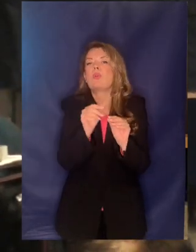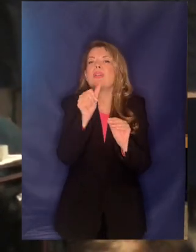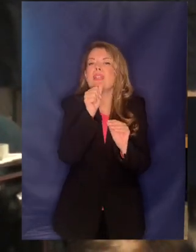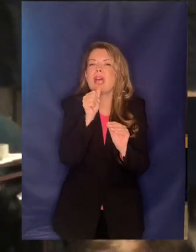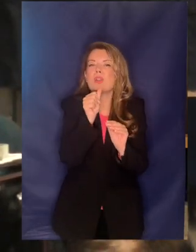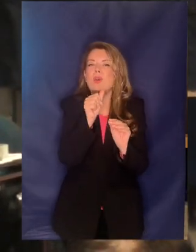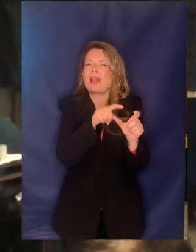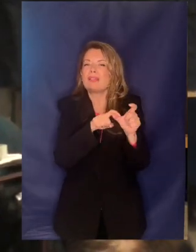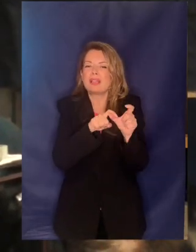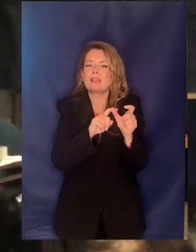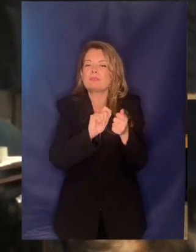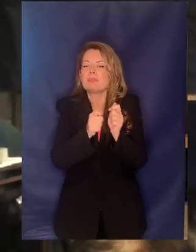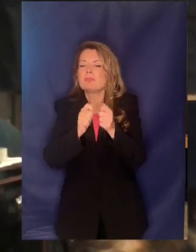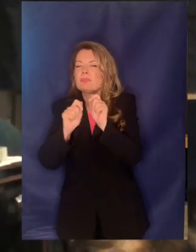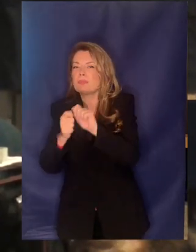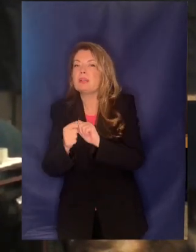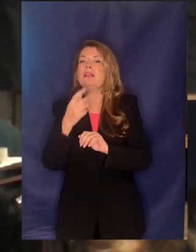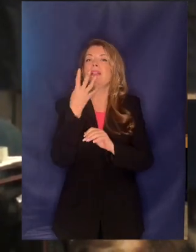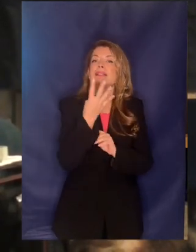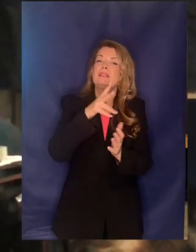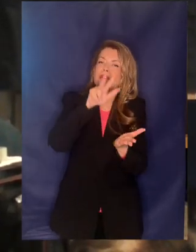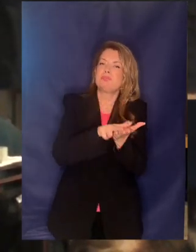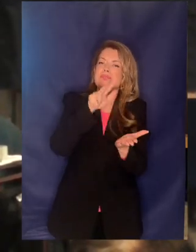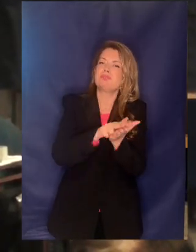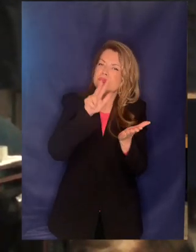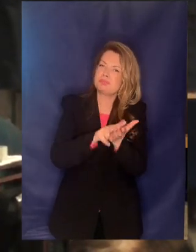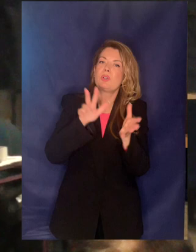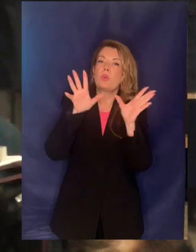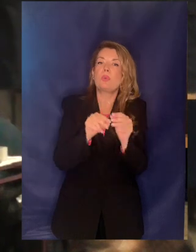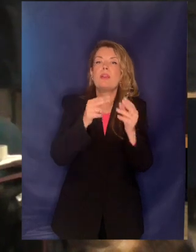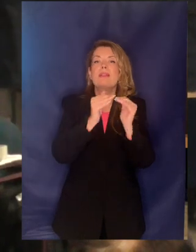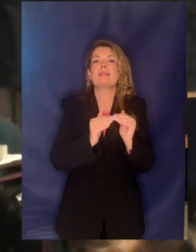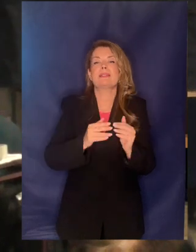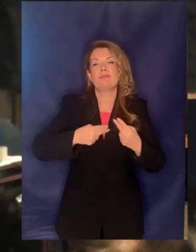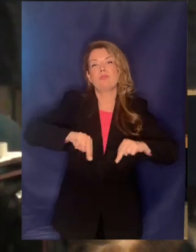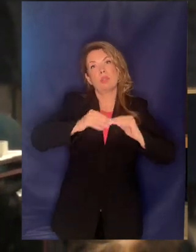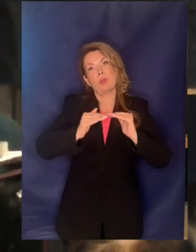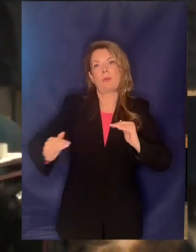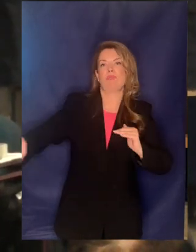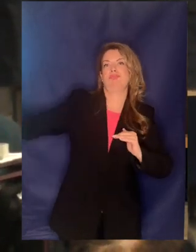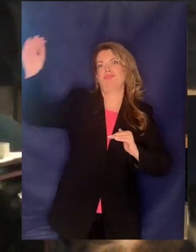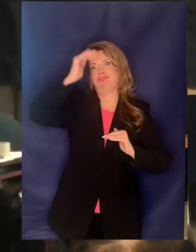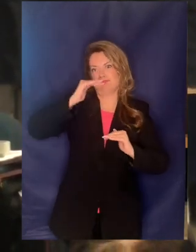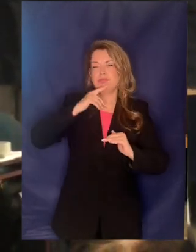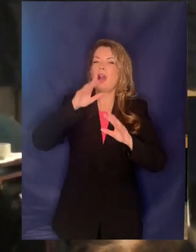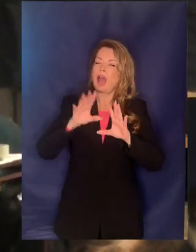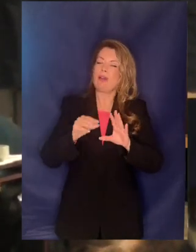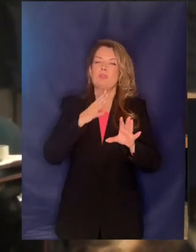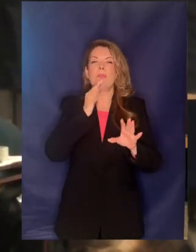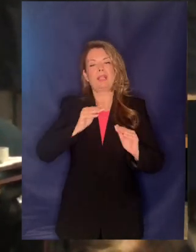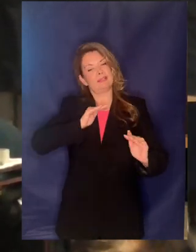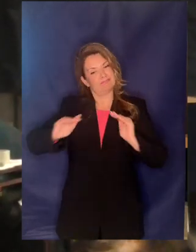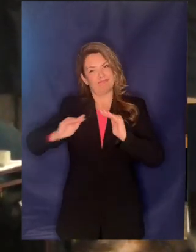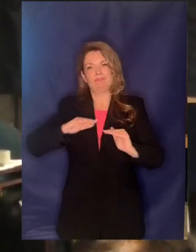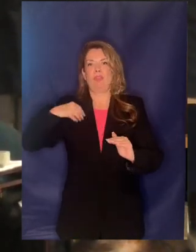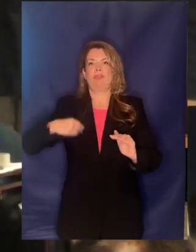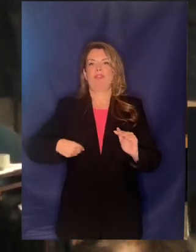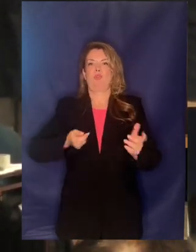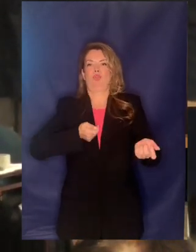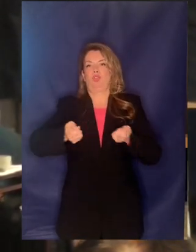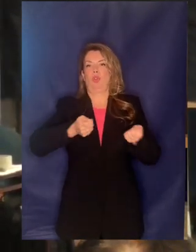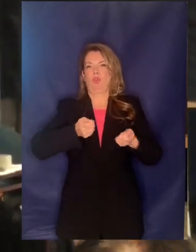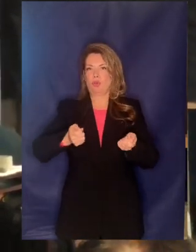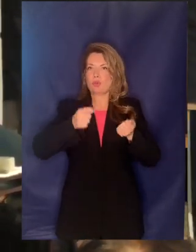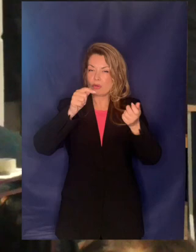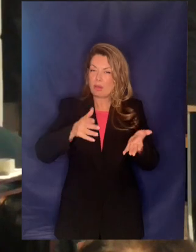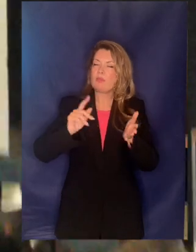τέσσερις αποφάσεις του Συμβουλίου της Επικρατείας που πραγματικά διασφάλισαν τα δικαιώματα του Δημοσίου όσον αφορά το νερό και θα έλεγα